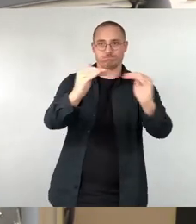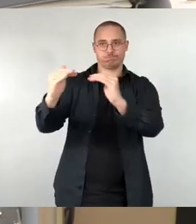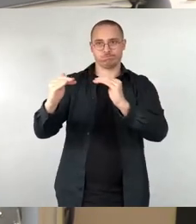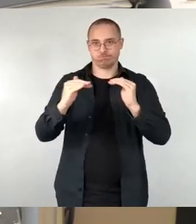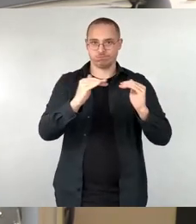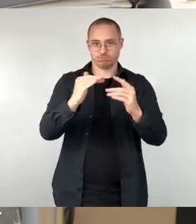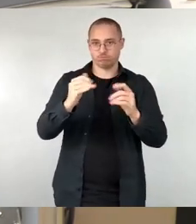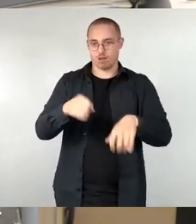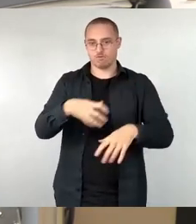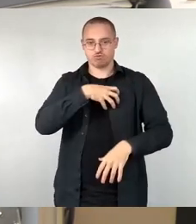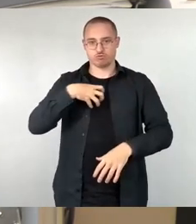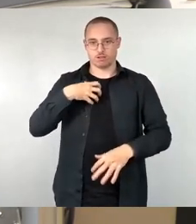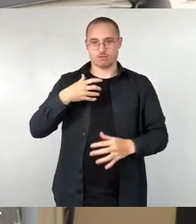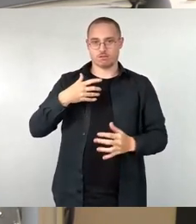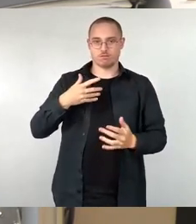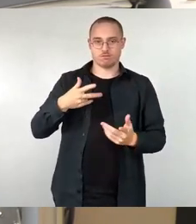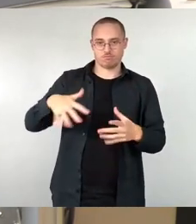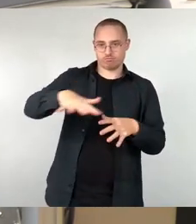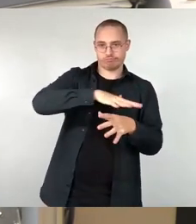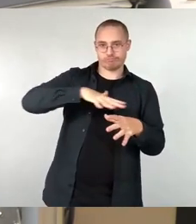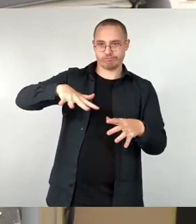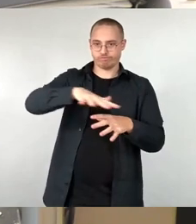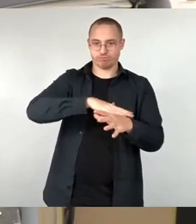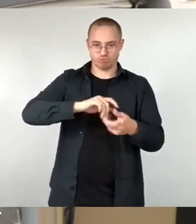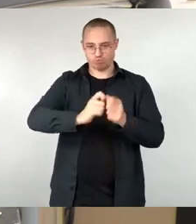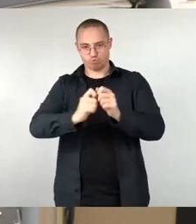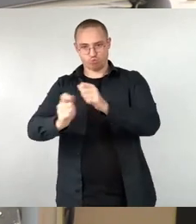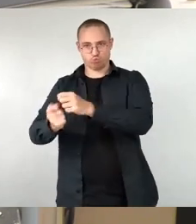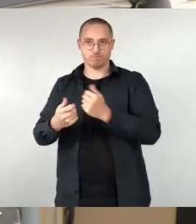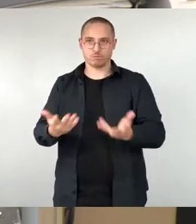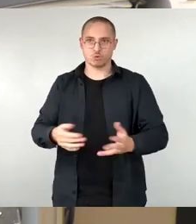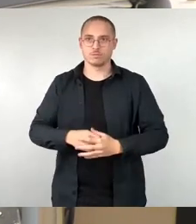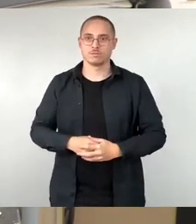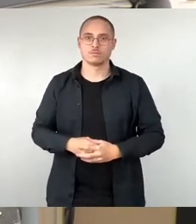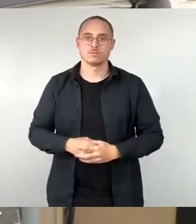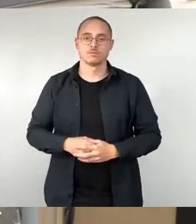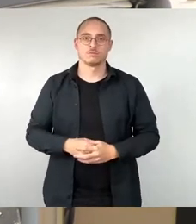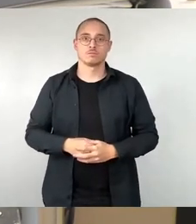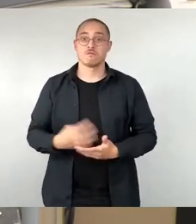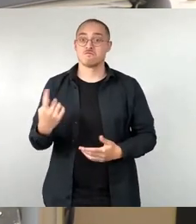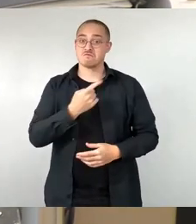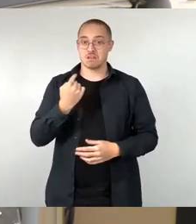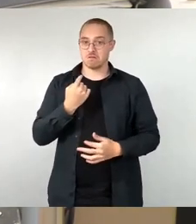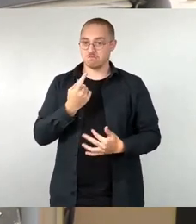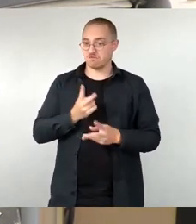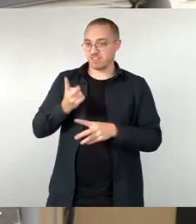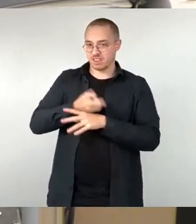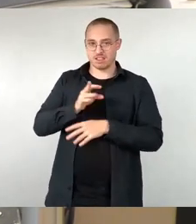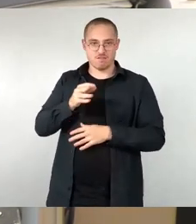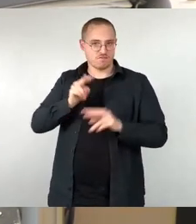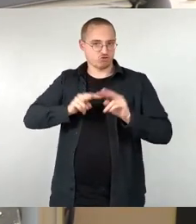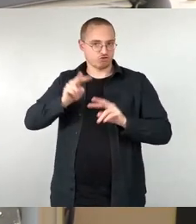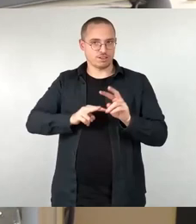Wir, Vertreterinnen und Vertreter verschiedener Umweltinitiativen, haben uns sehr über die öffentliche Diskussion zu den